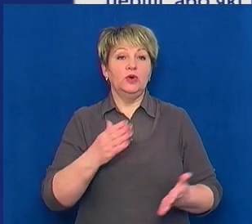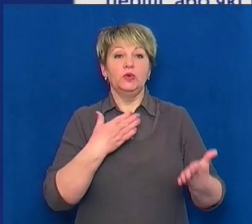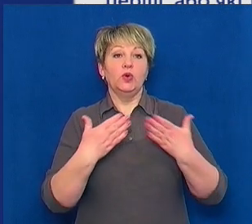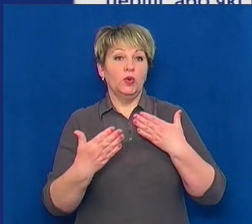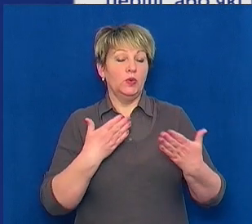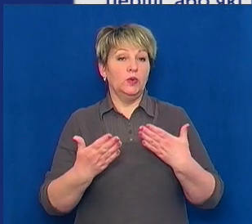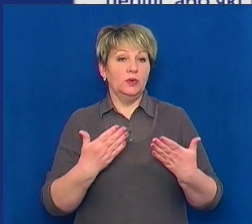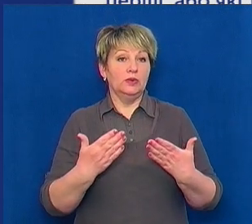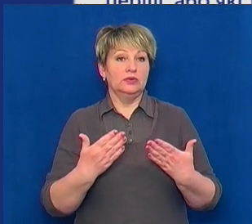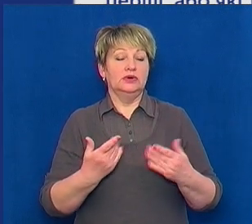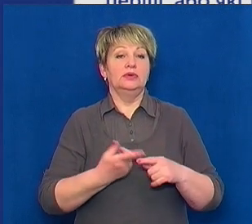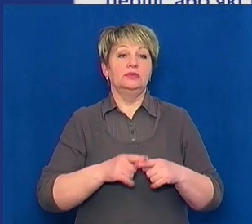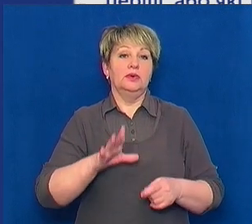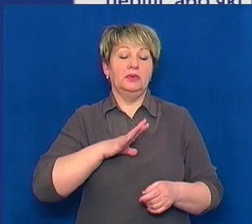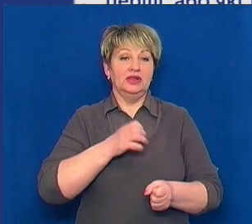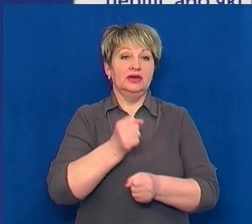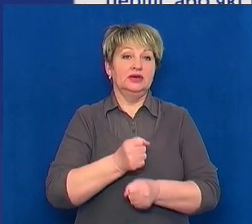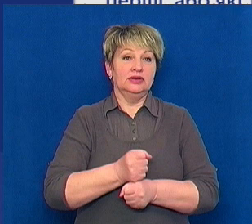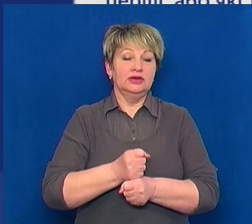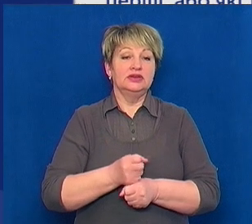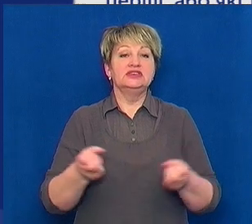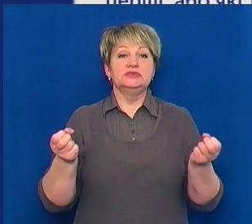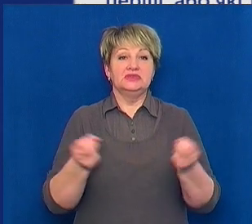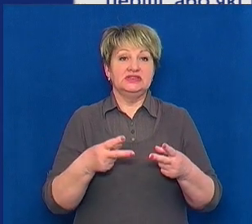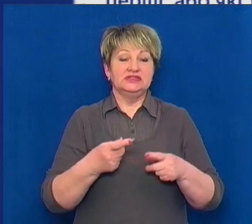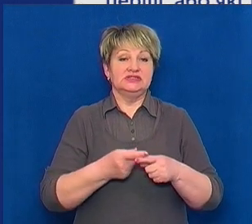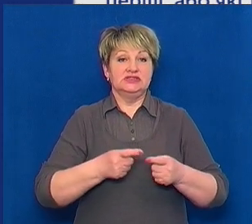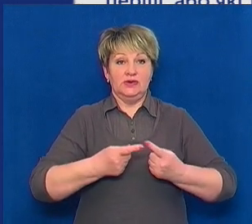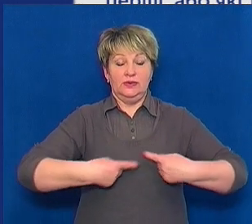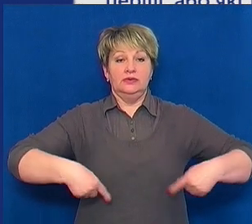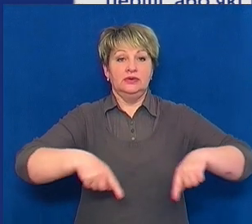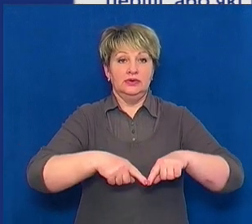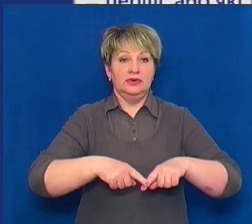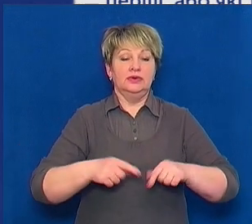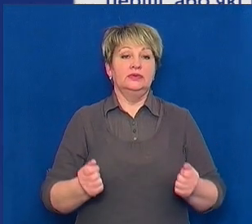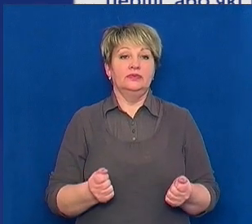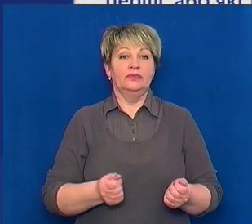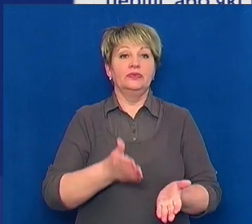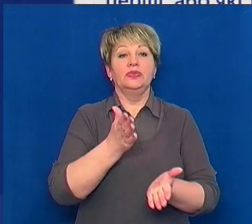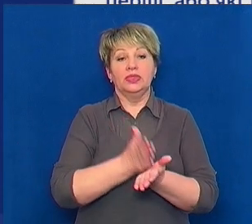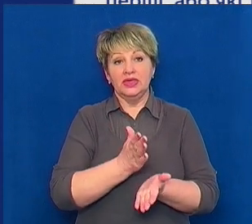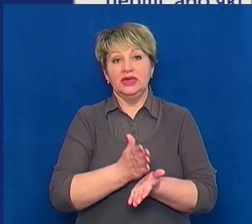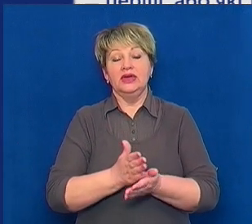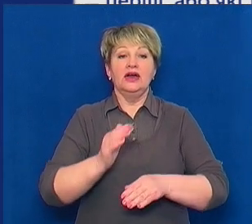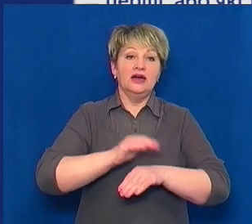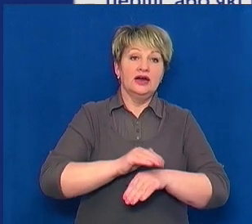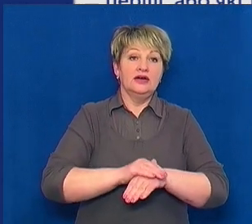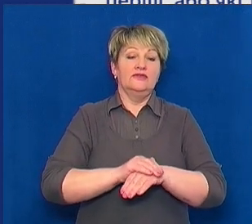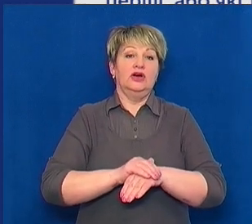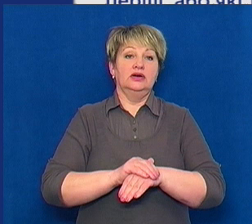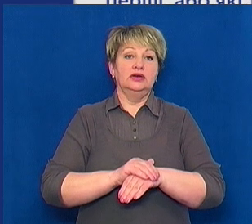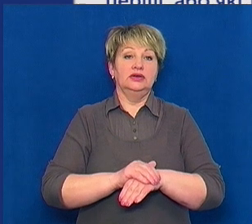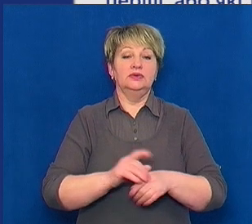і повернуться на роботу в чисте відділення з підтвердженим результатом, що в них немає коронавірус. Є випадки захворювання на